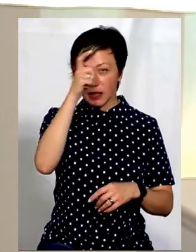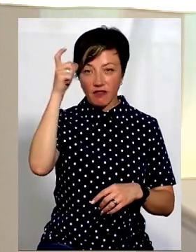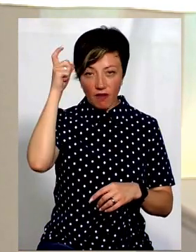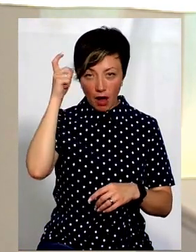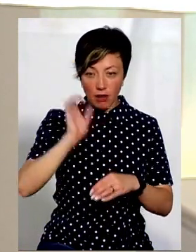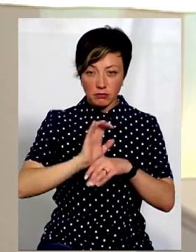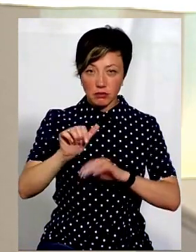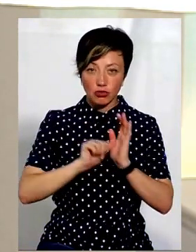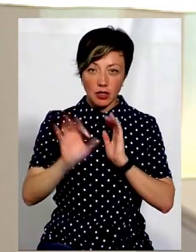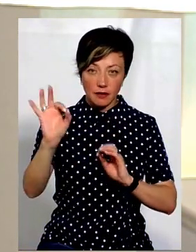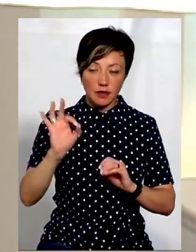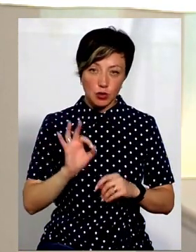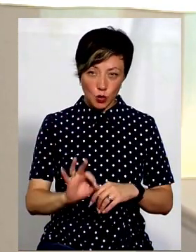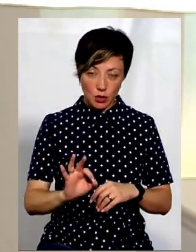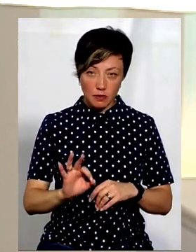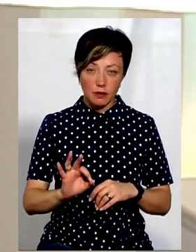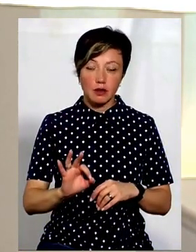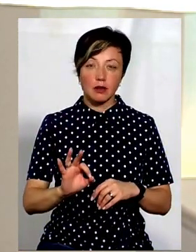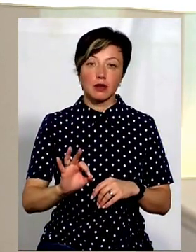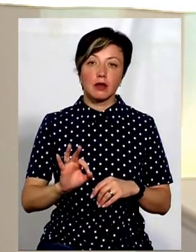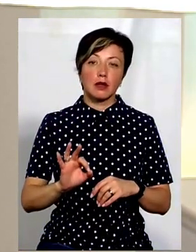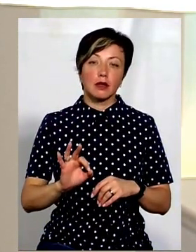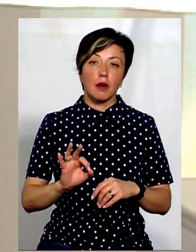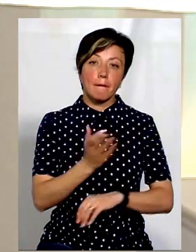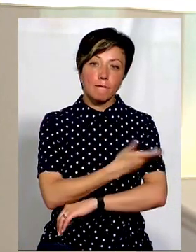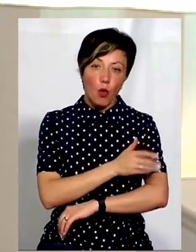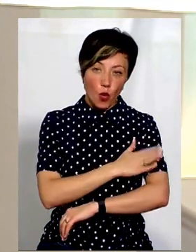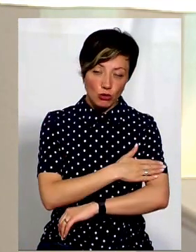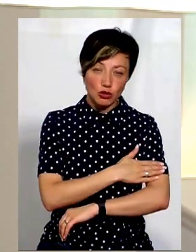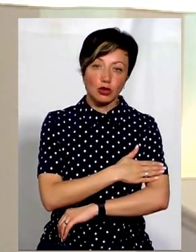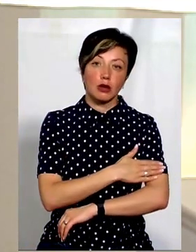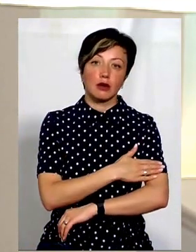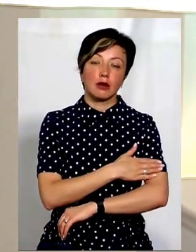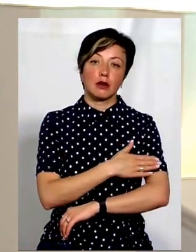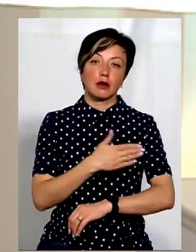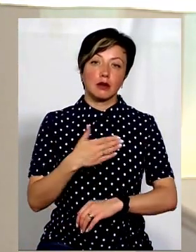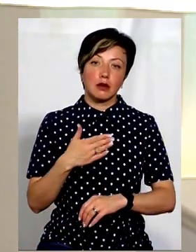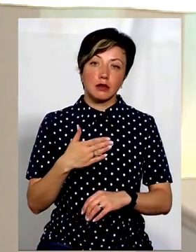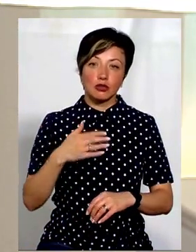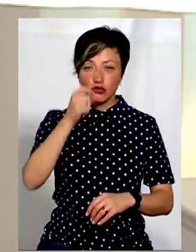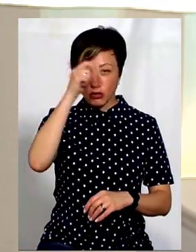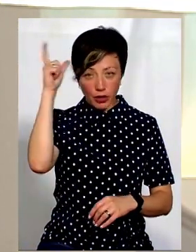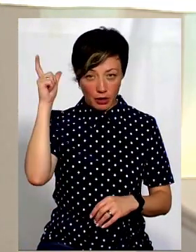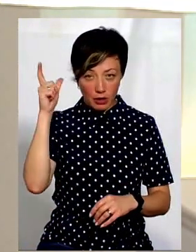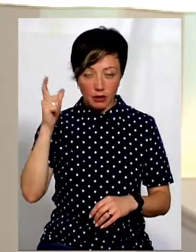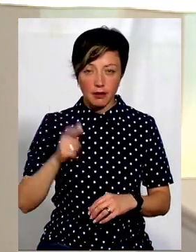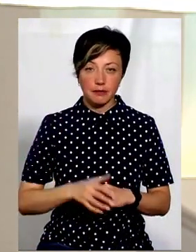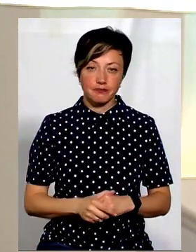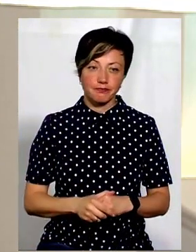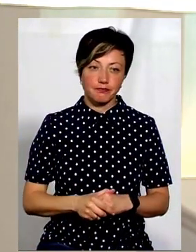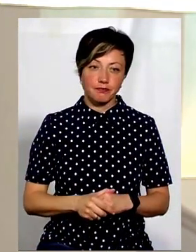60%, від загального експорту равликів з України Польща – 26%, а Чехія –